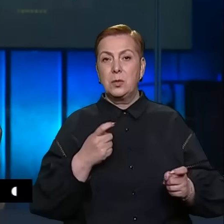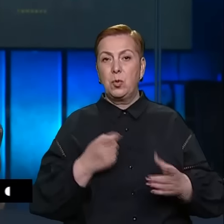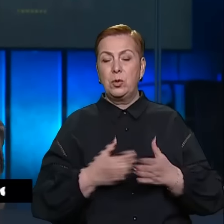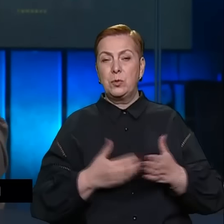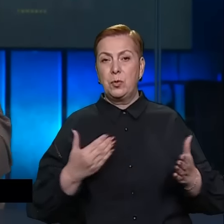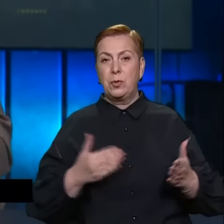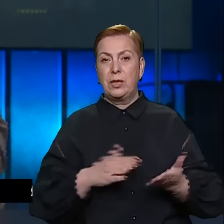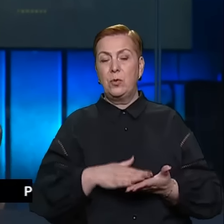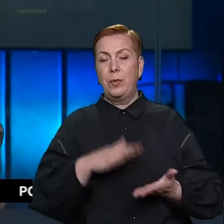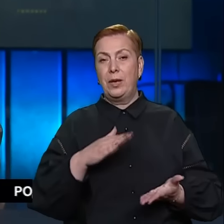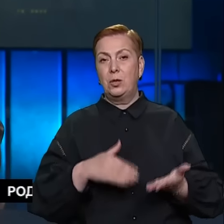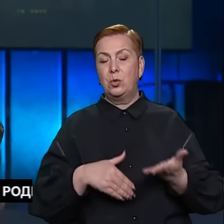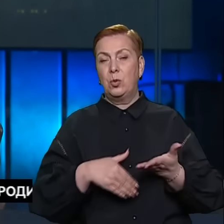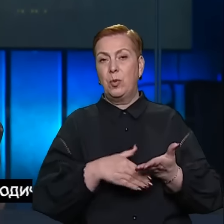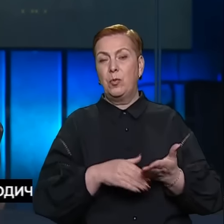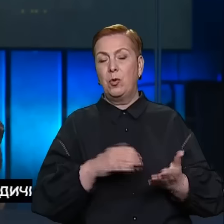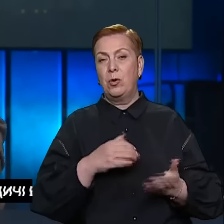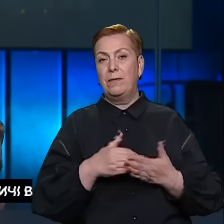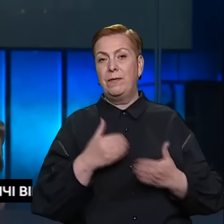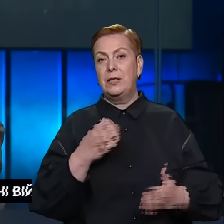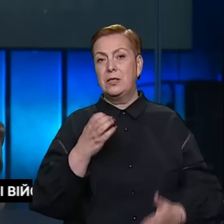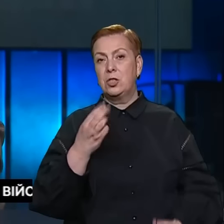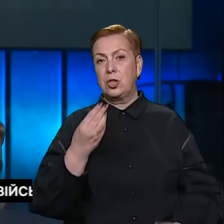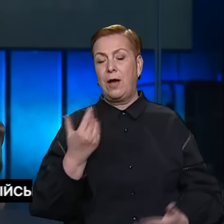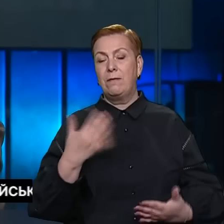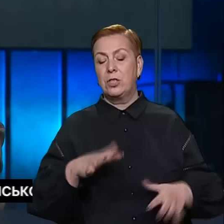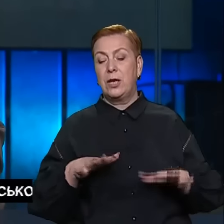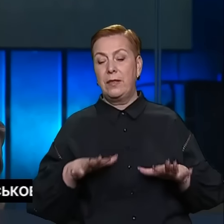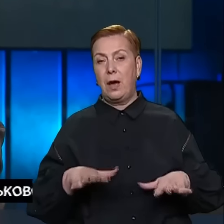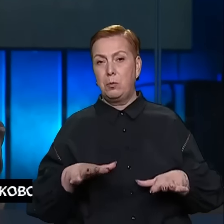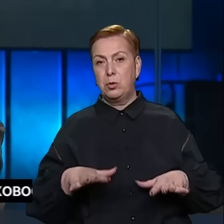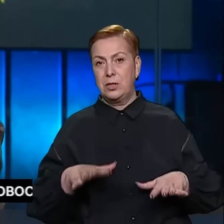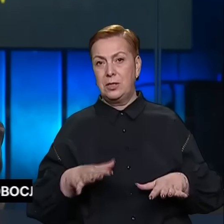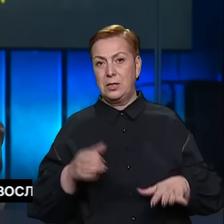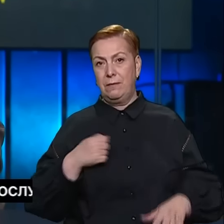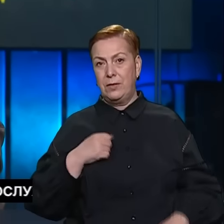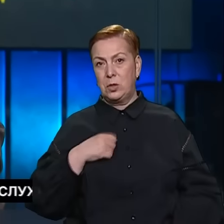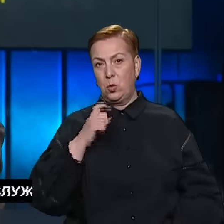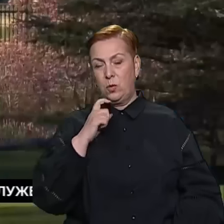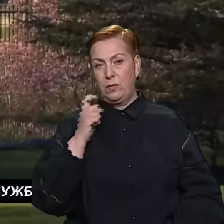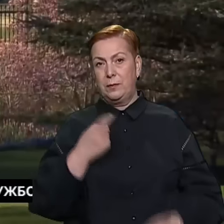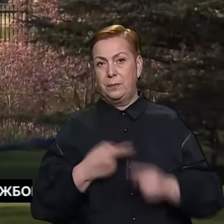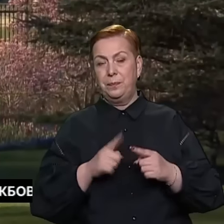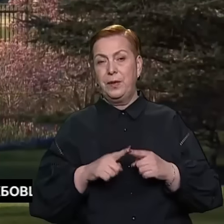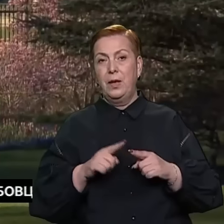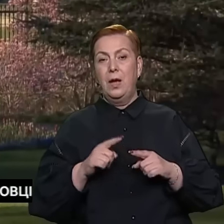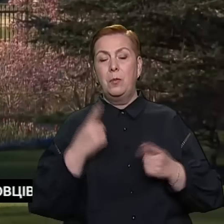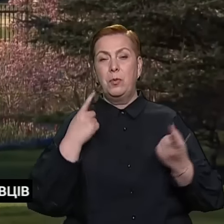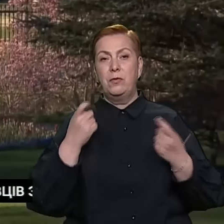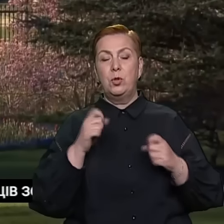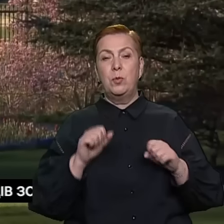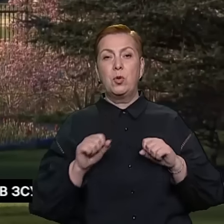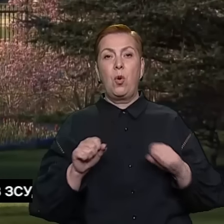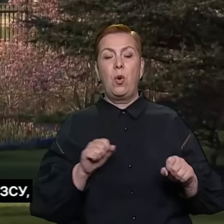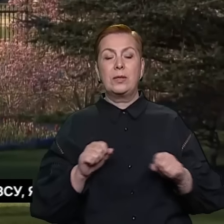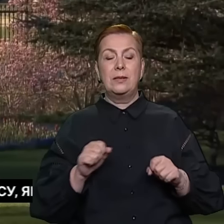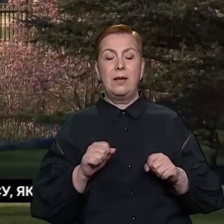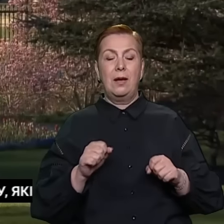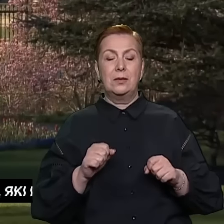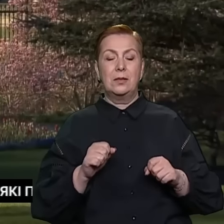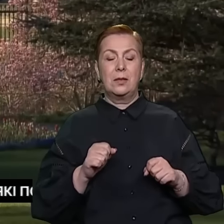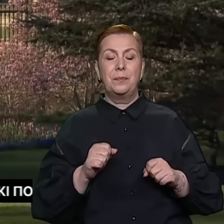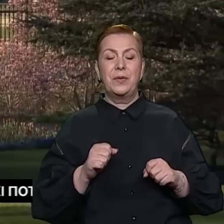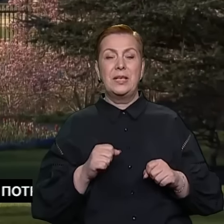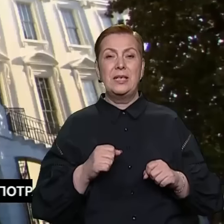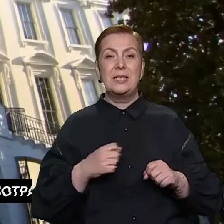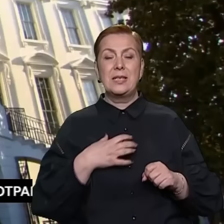пакету допомоги від Сполучених Штатів вже на позиціях українських військових. Про це журналістам повідомив координатор Ради національної безпеки США зі